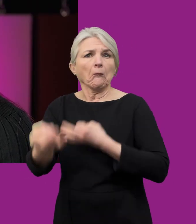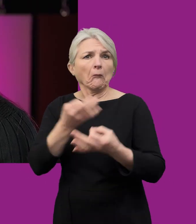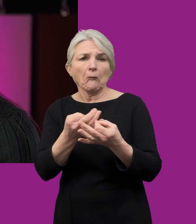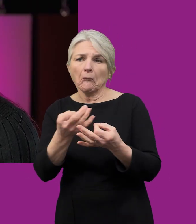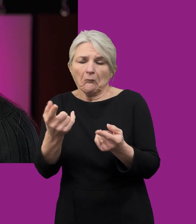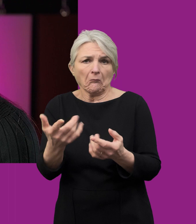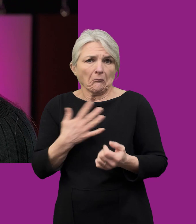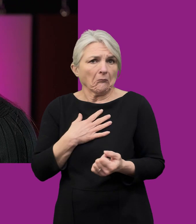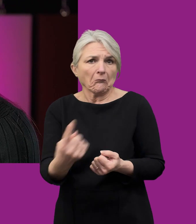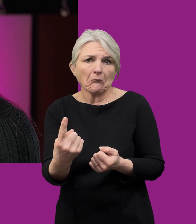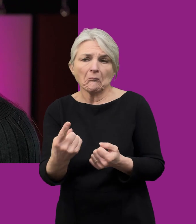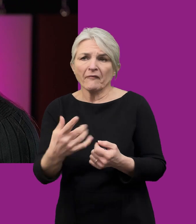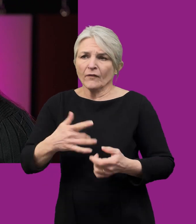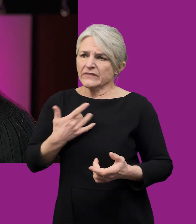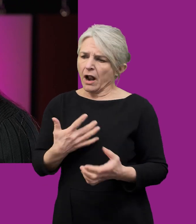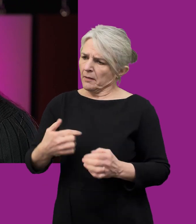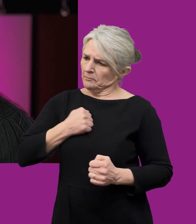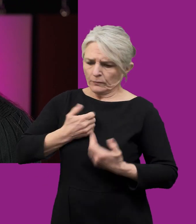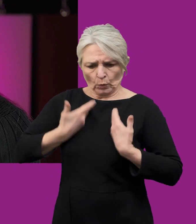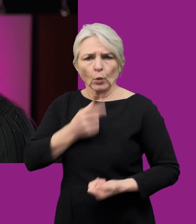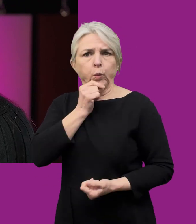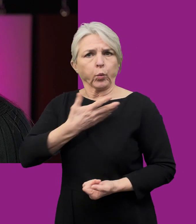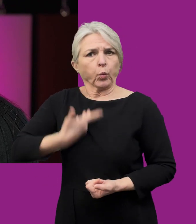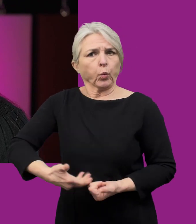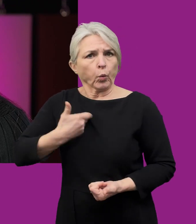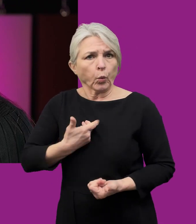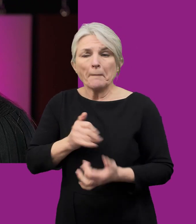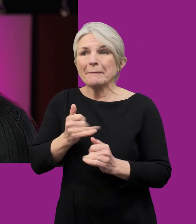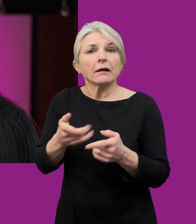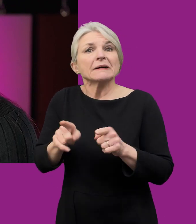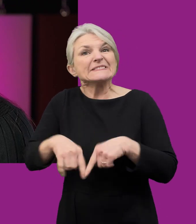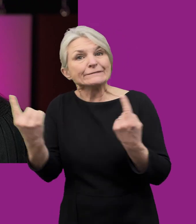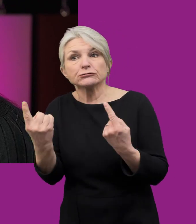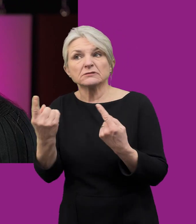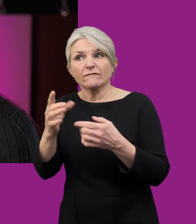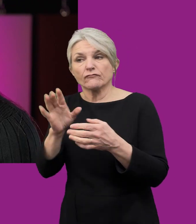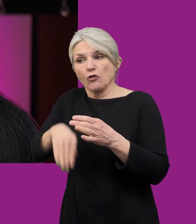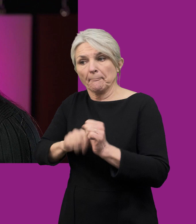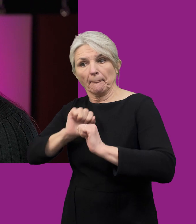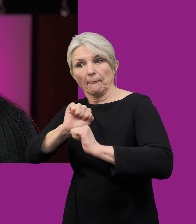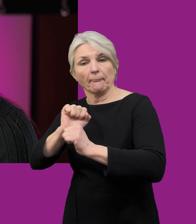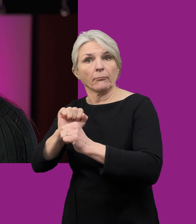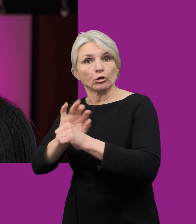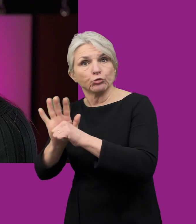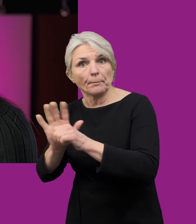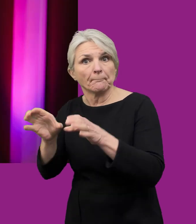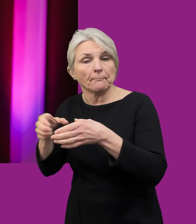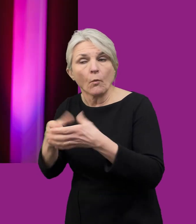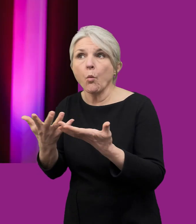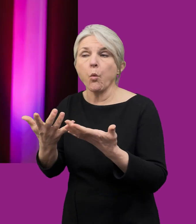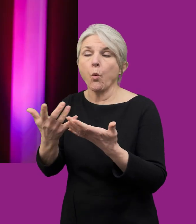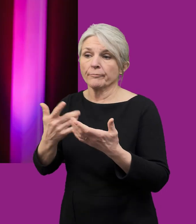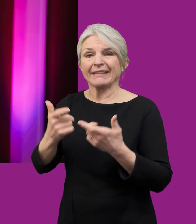pob cenedigrydd roeddent yn ymneithun bersonol yn nhw. A all fod yn wahanol o'r grwp ethnig neu'r fynasyddiaeth gyfreithiol.